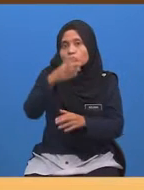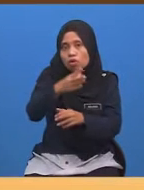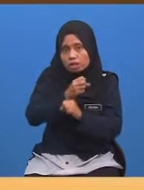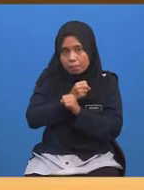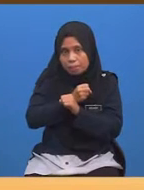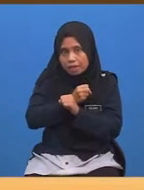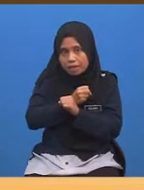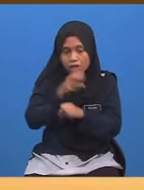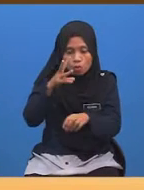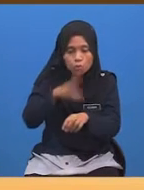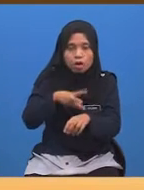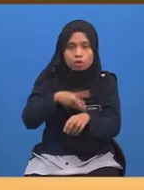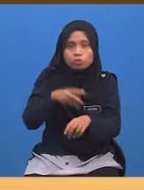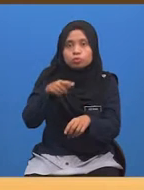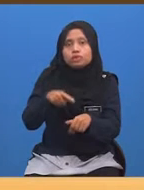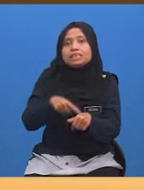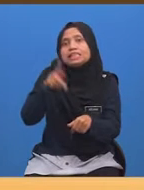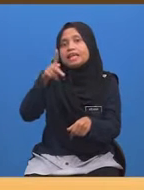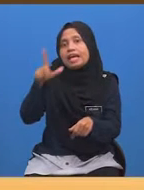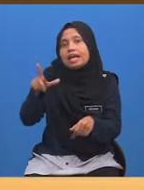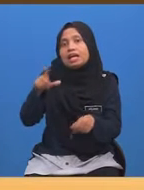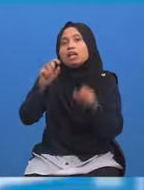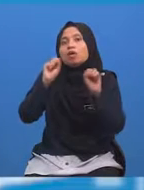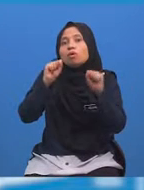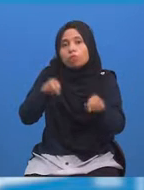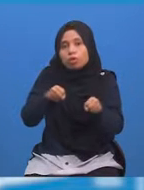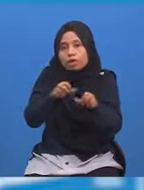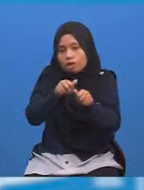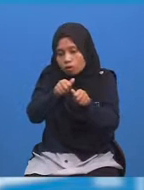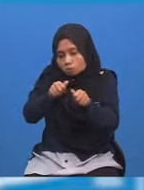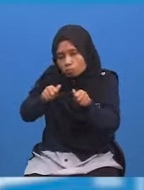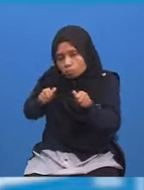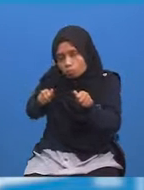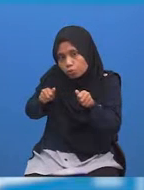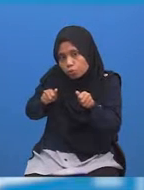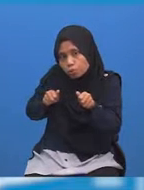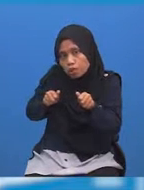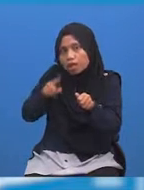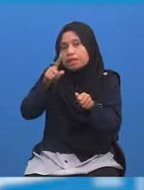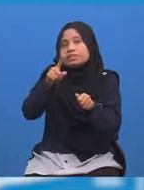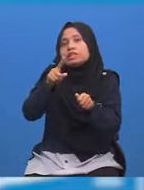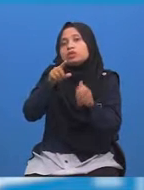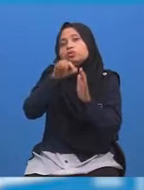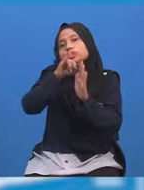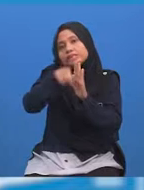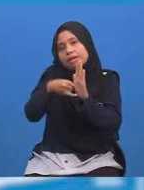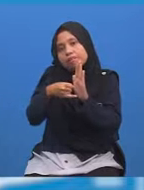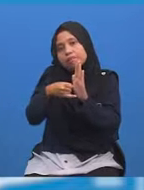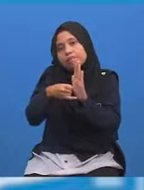mendapatkan waktu di Kuala Lumpur Kamu boleh undur satu jam waktu di Osaka